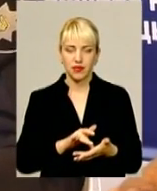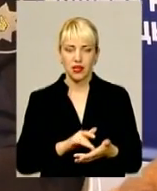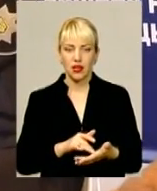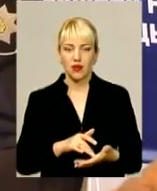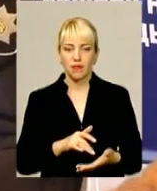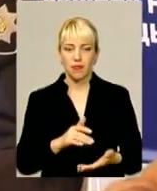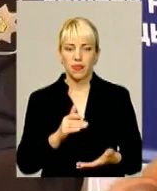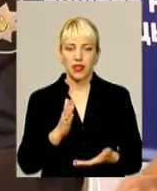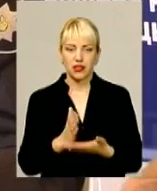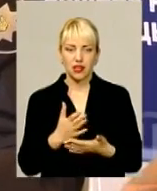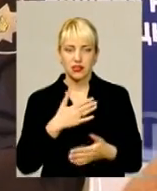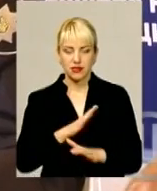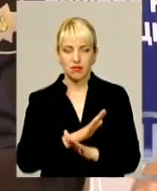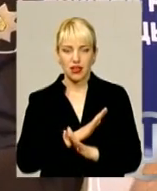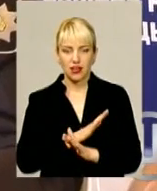Є зі смертю.